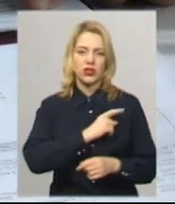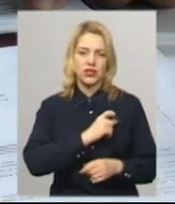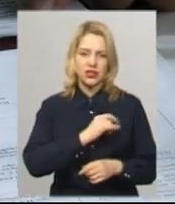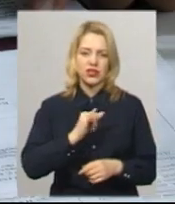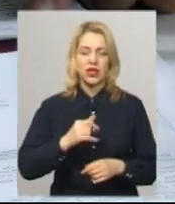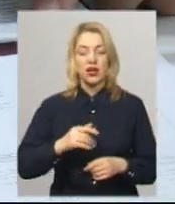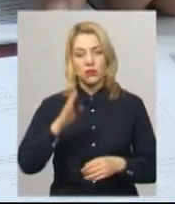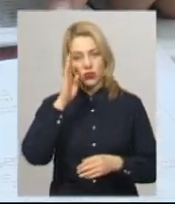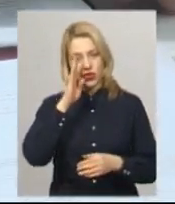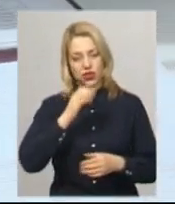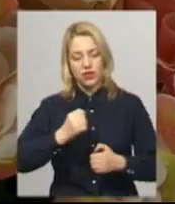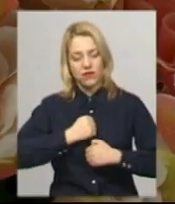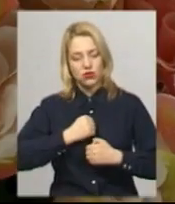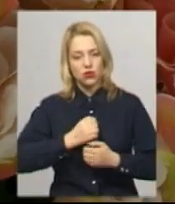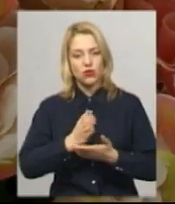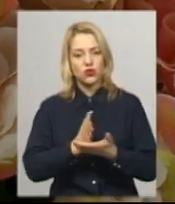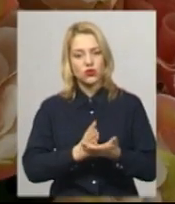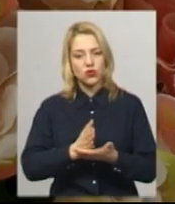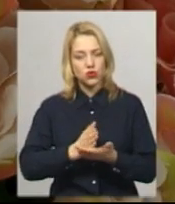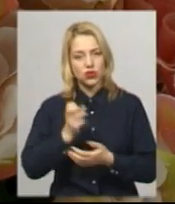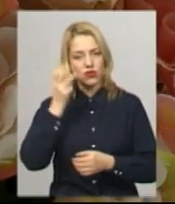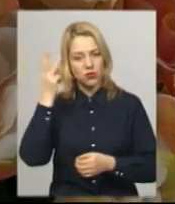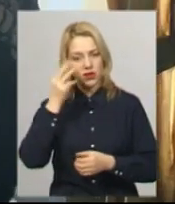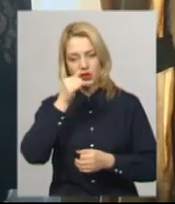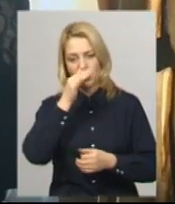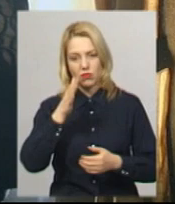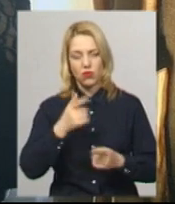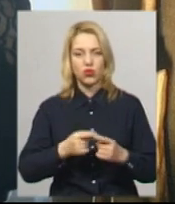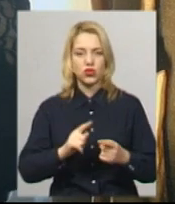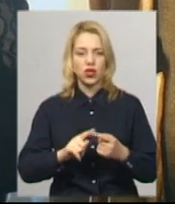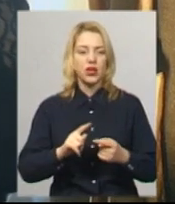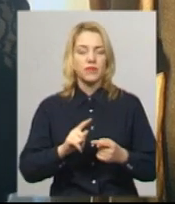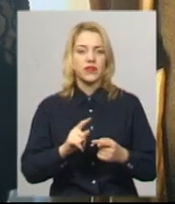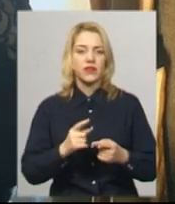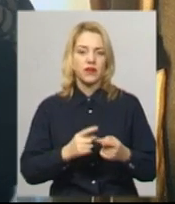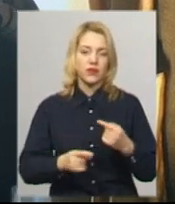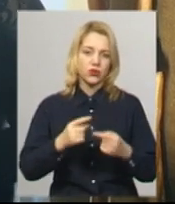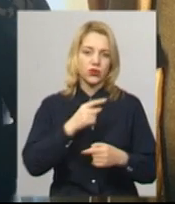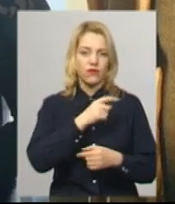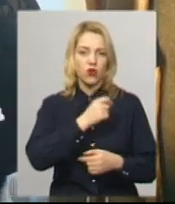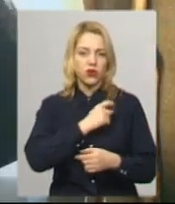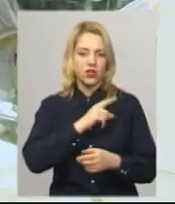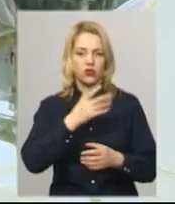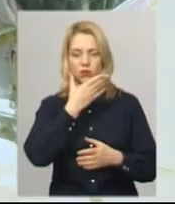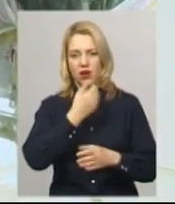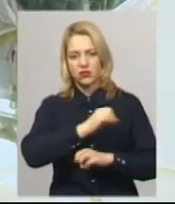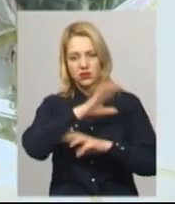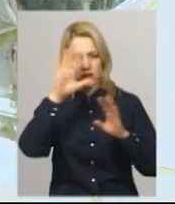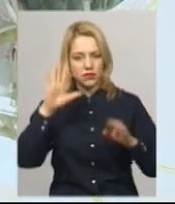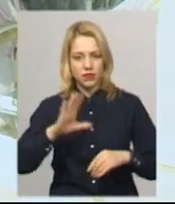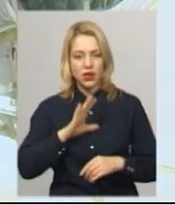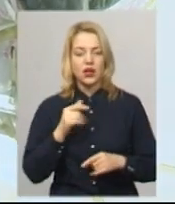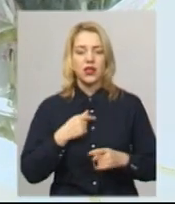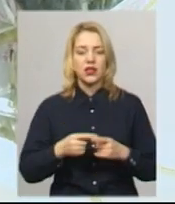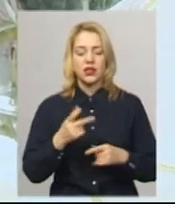зараз служить у Хмельницькому і не може відлучитися в особистих справах на кілька днів, щоби побратися урочисто і відгуляти весілля. Понад сотня пар, які